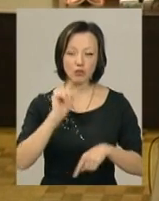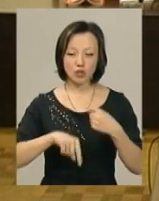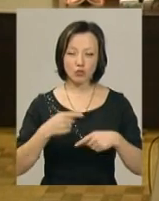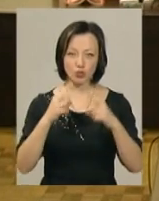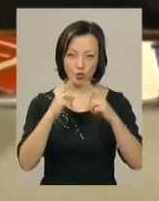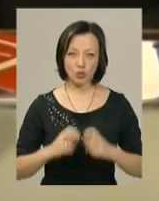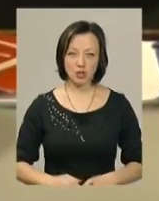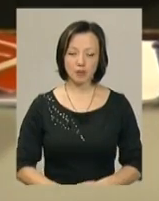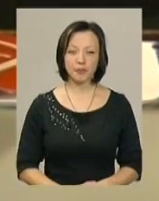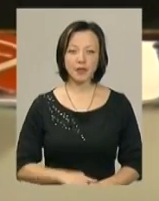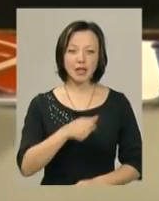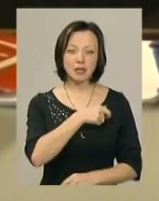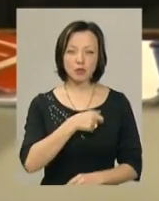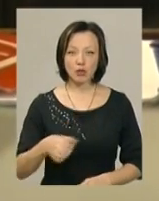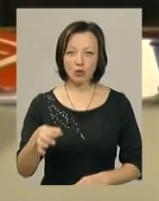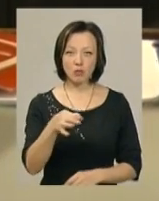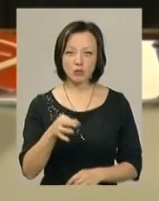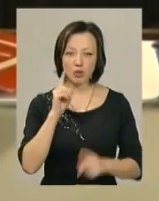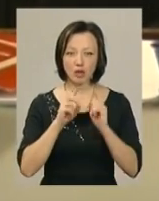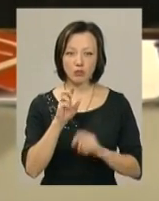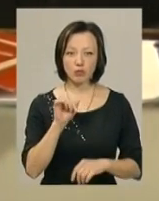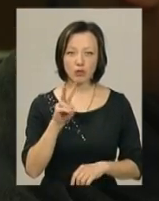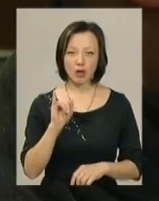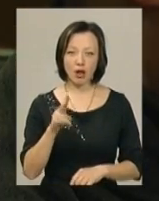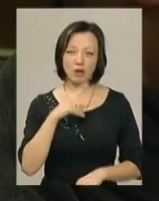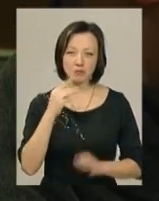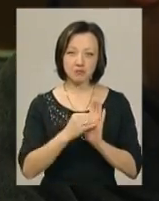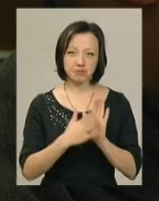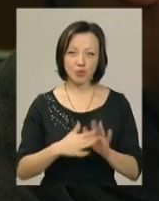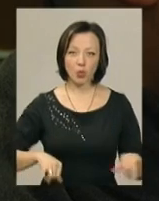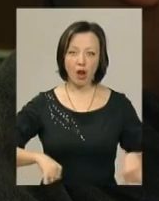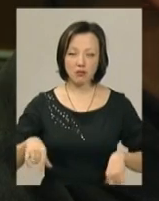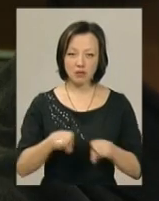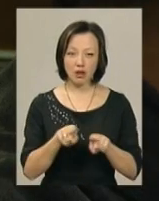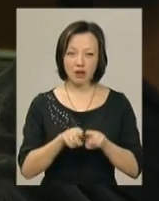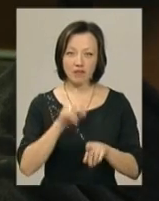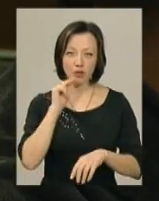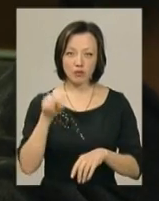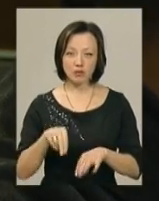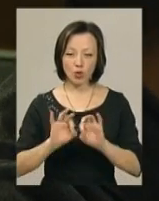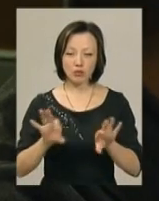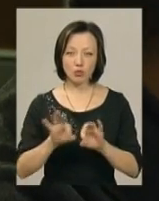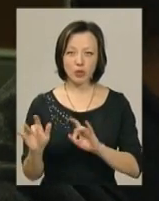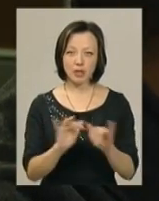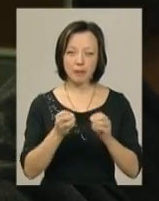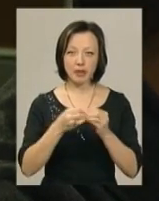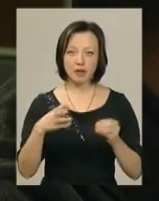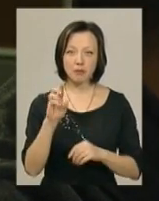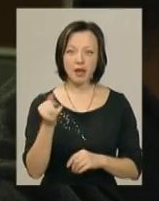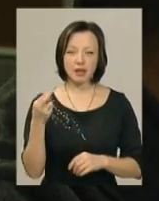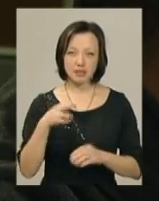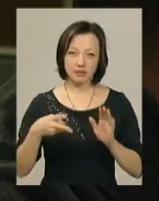наступного засідання. Депутати обласної ради Віктору Бурлику інкримінують хуліганство. Саме так сторона обвинувачення трактує його дії 15